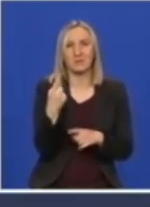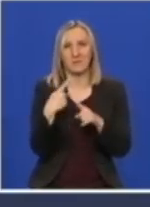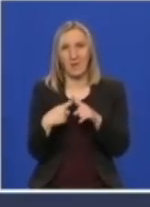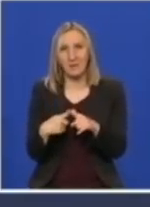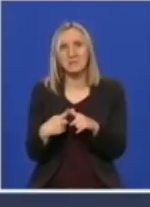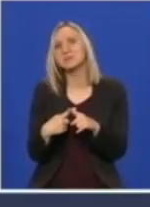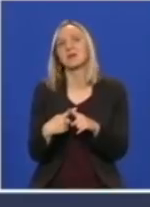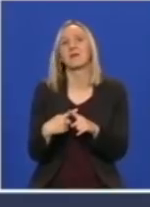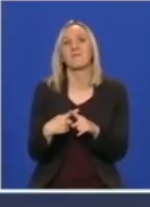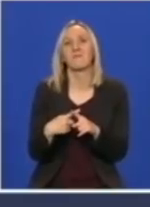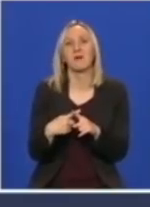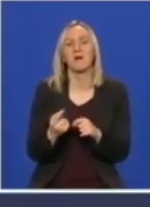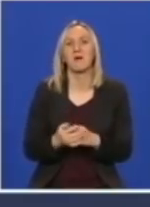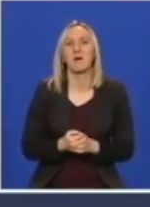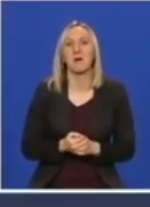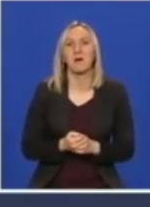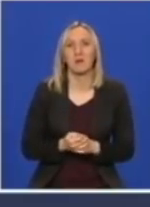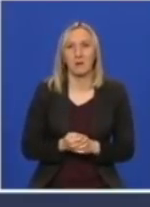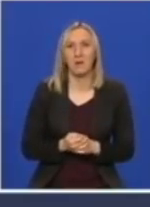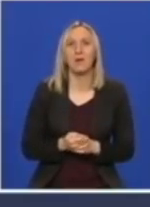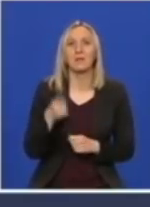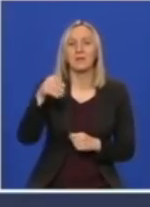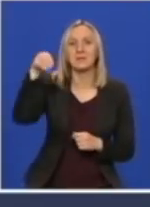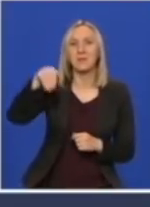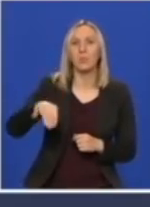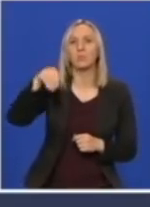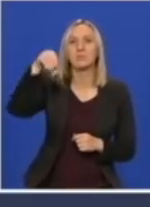da se utapa u alkohol,